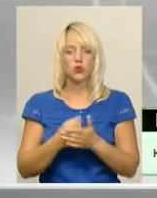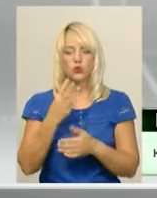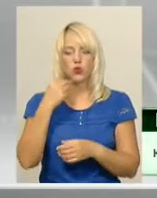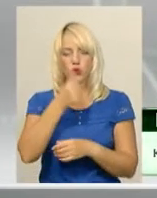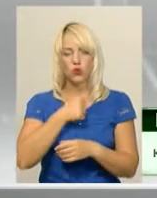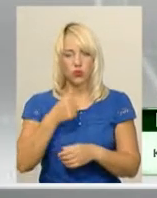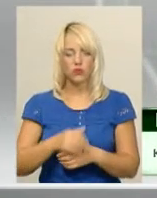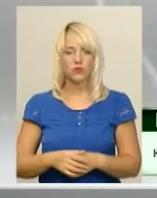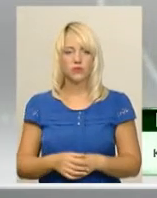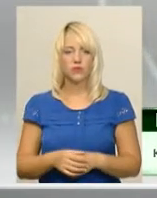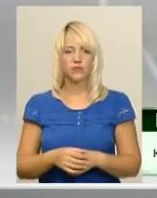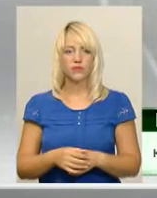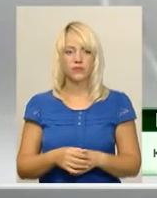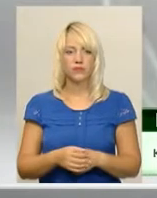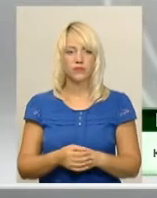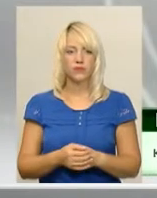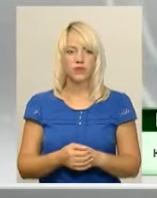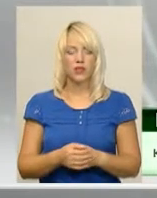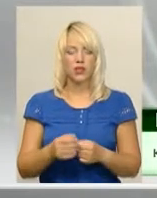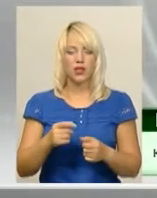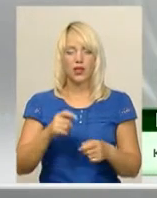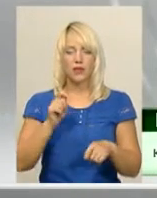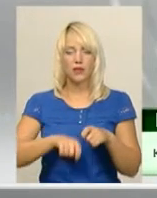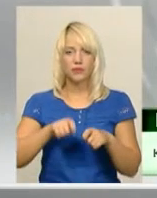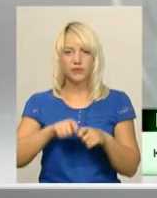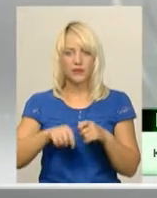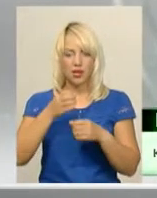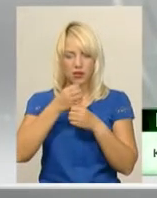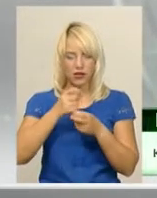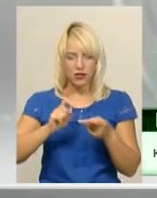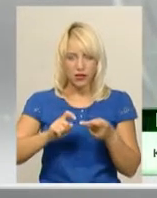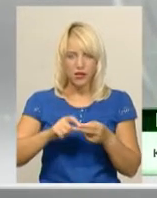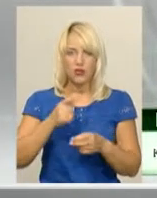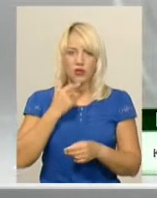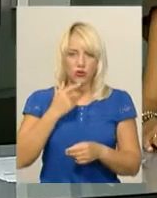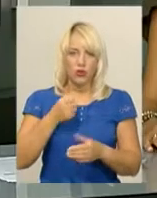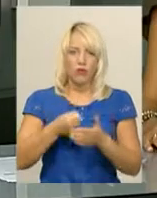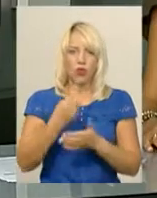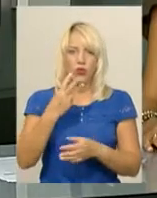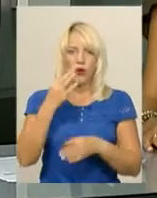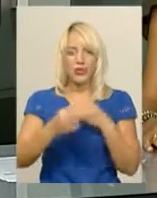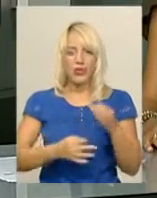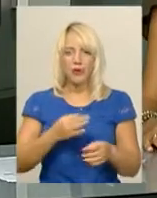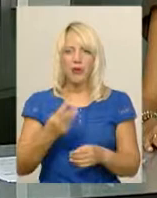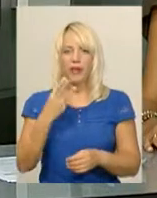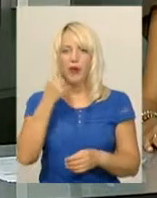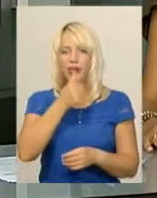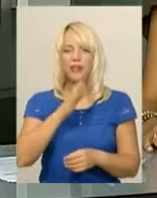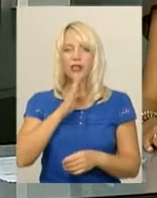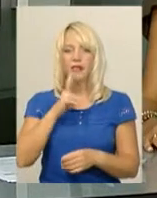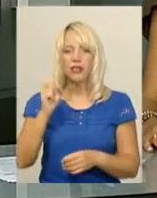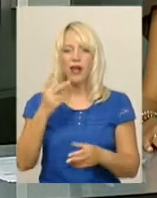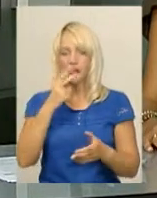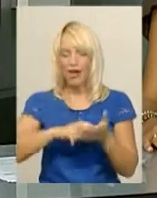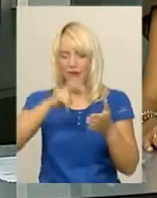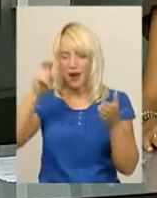без такого. Терміни проведення аналізу крові можуть встановити до трьох дітей. Трирічна дівчинка, котра